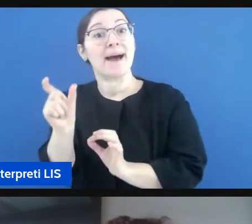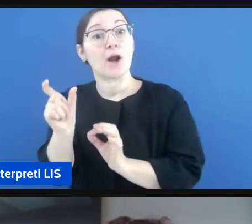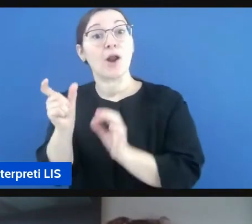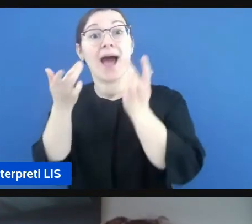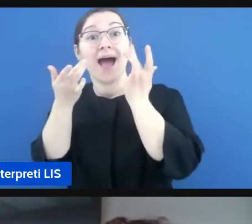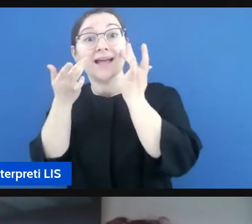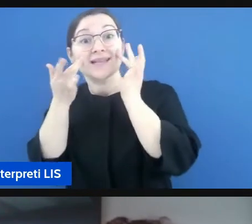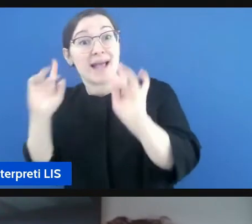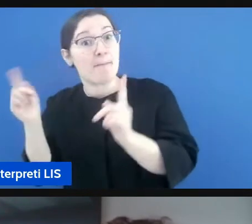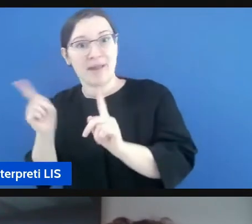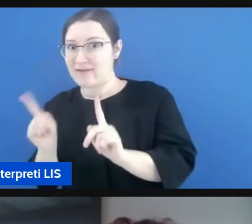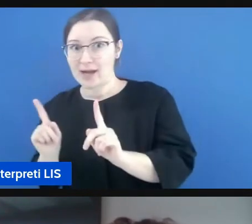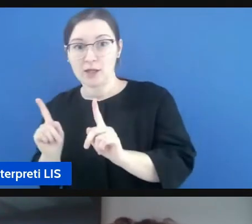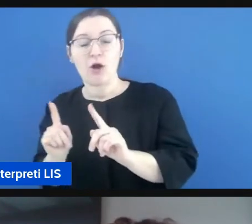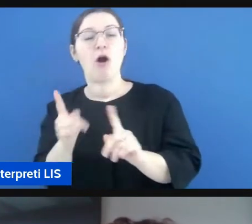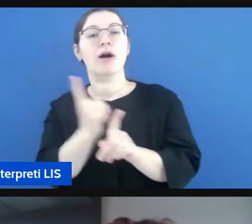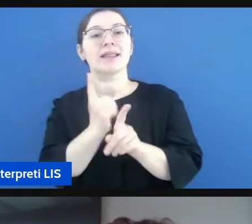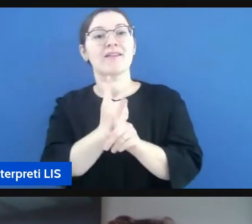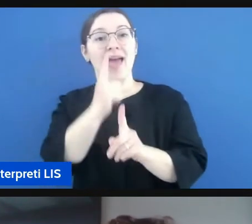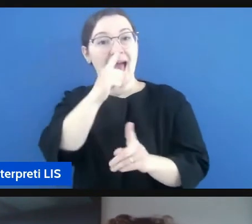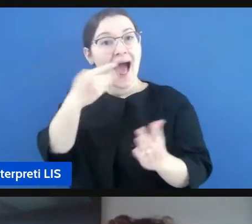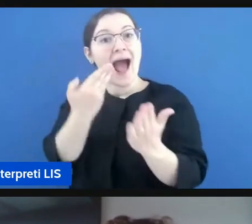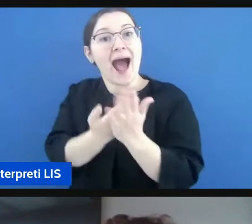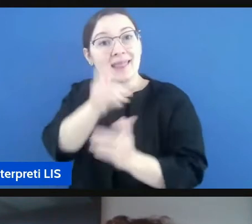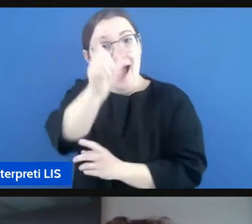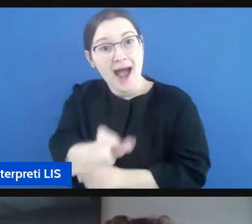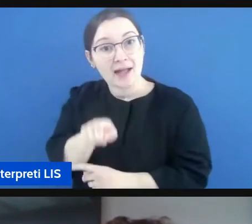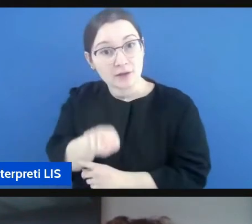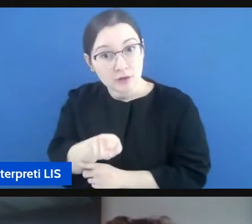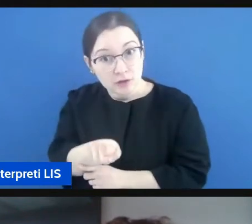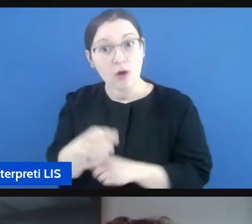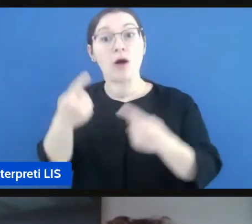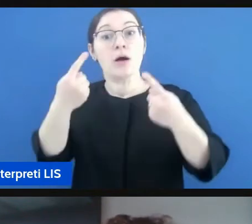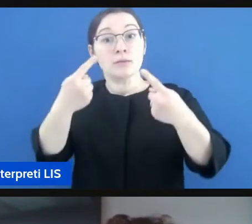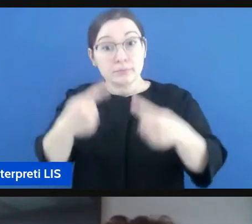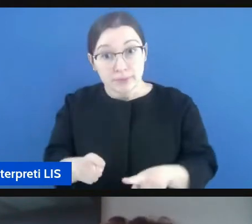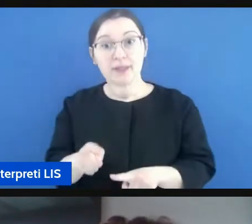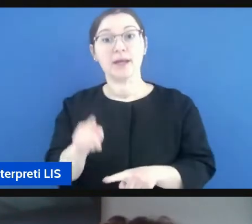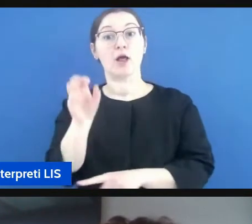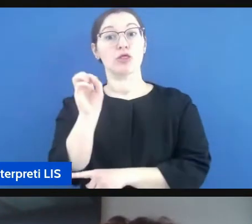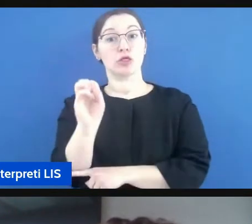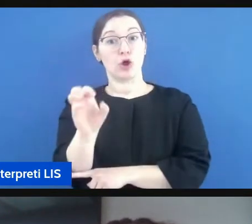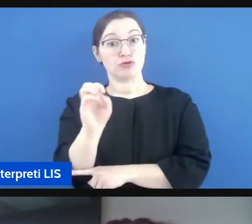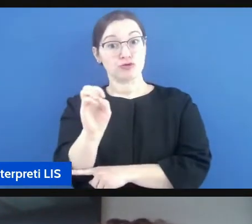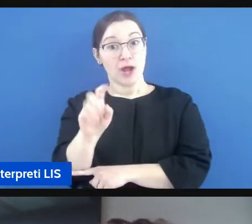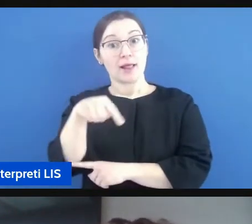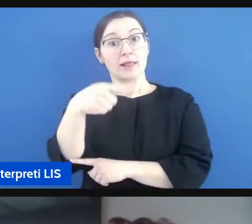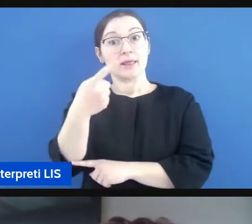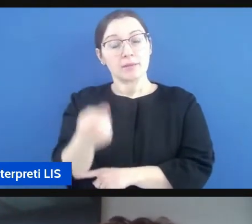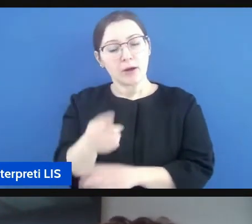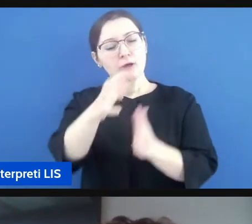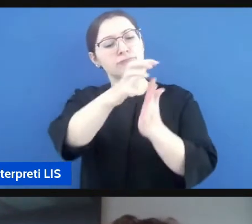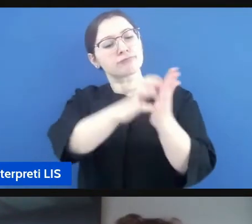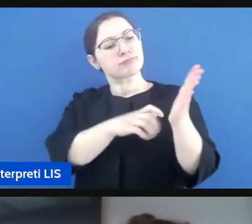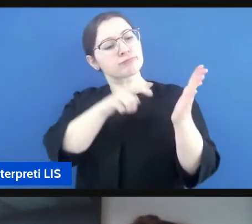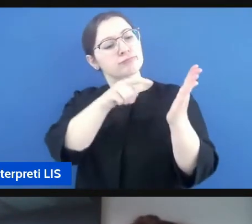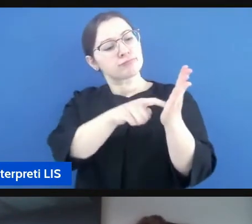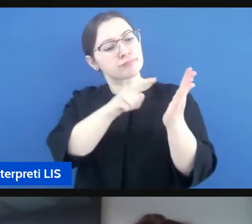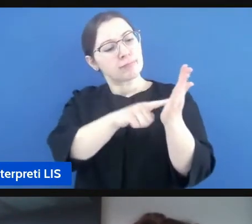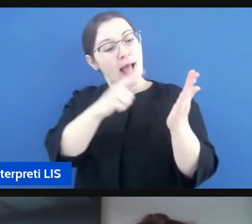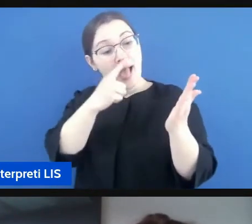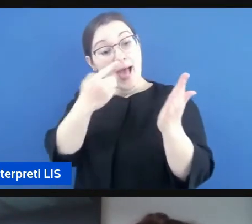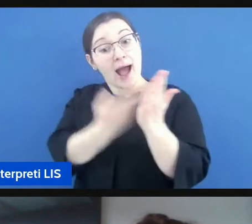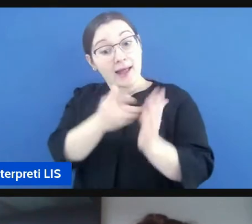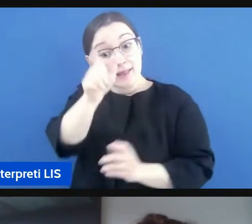poi il testo arriva al docente è il docente che poi ha la capacità diciamo così e la voglia di mettersi in gioco